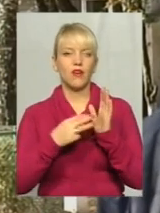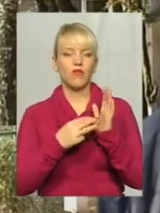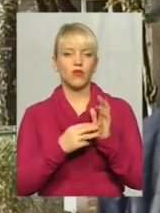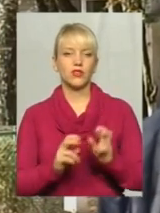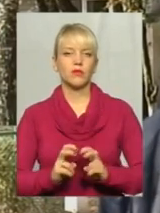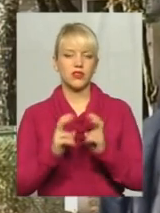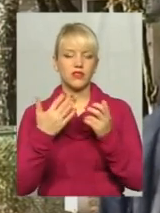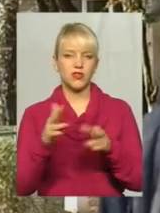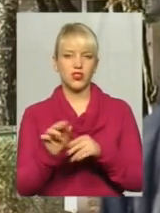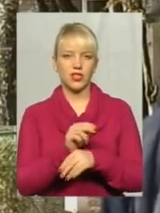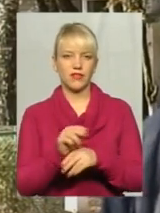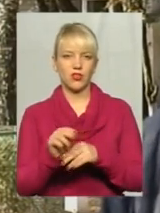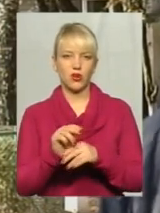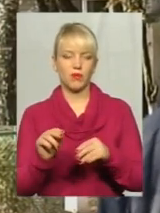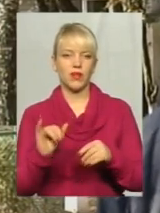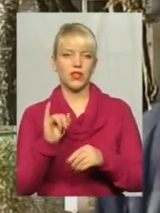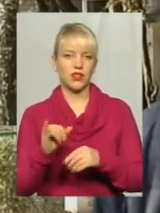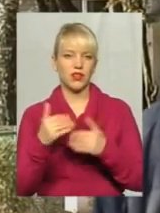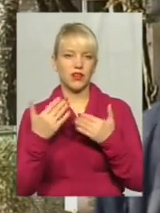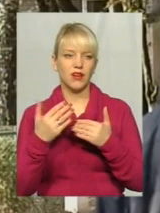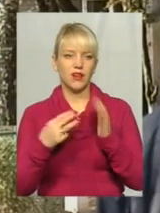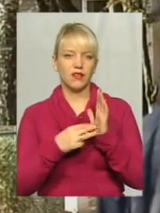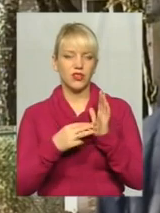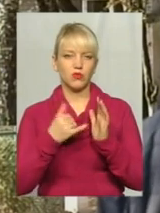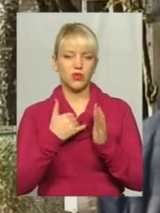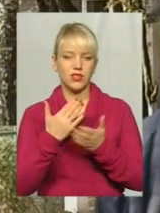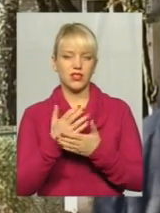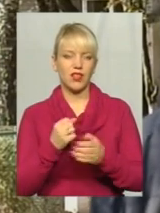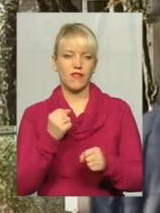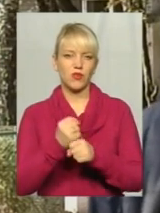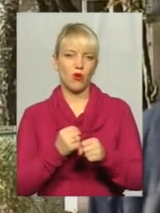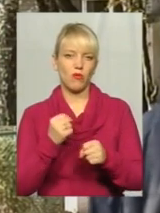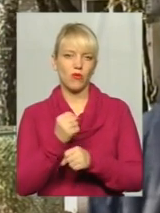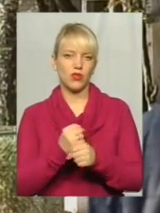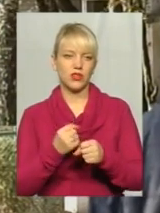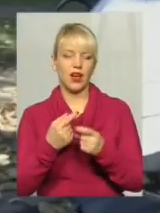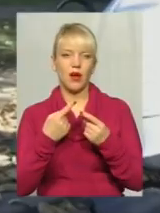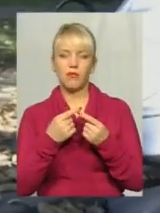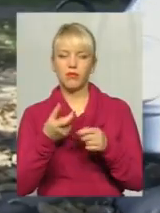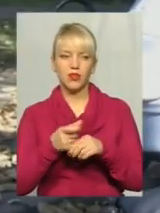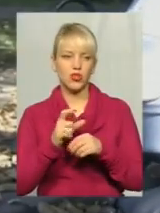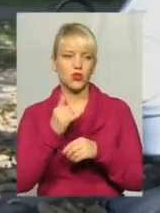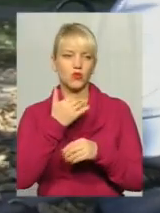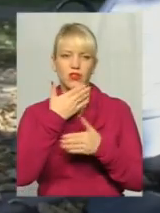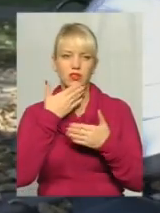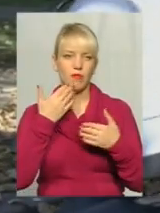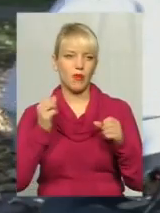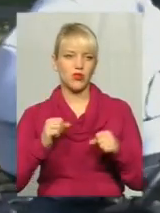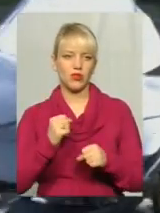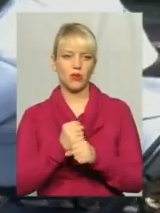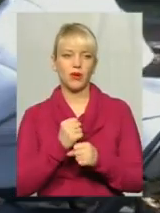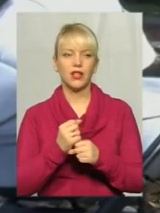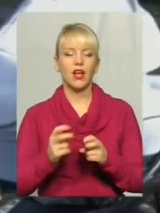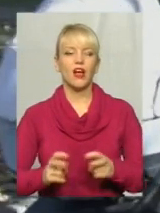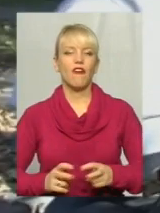вже зробили за цей період, і вісім зараз у знаходяться в роботі. Тим більше в нас немає як можливості зробити. У Велинліфті зазначають, жоден